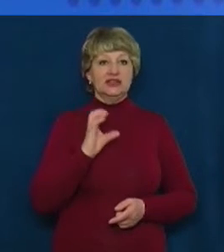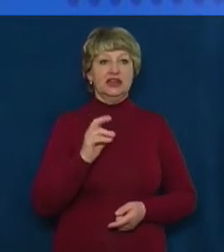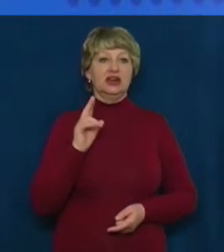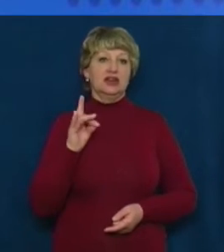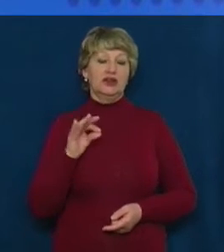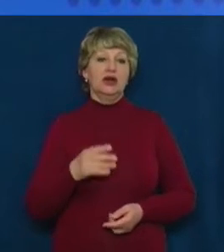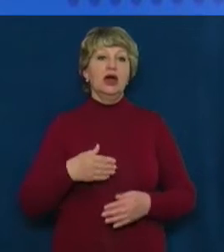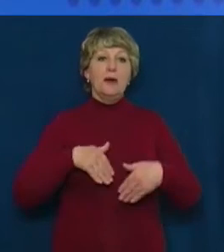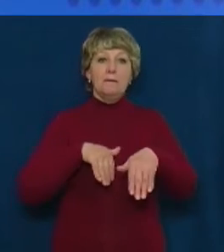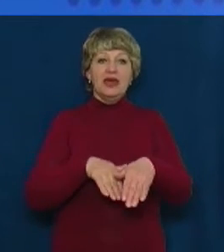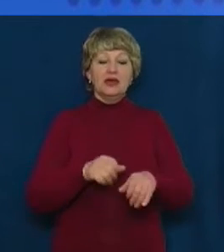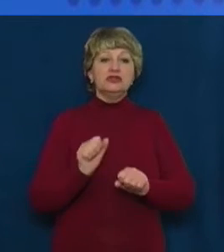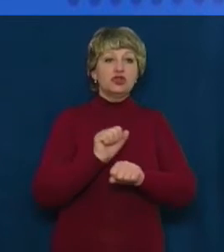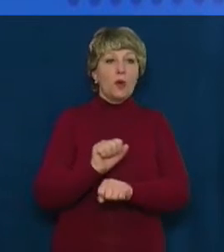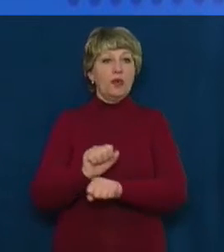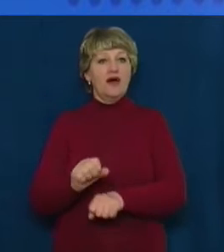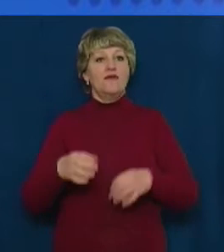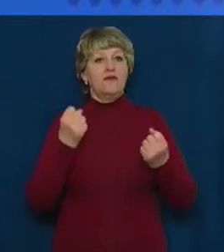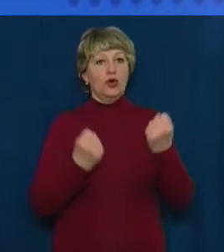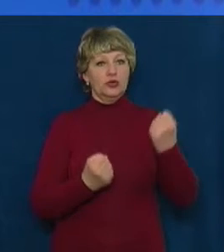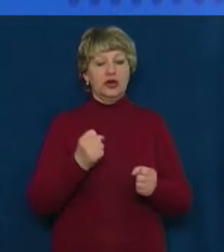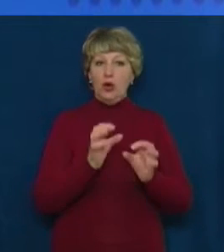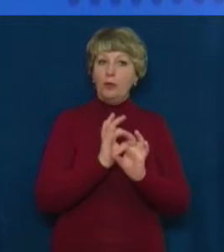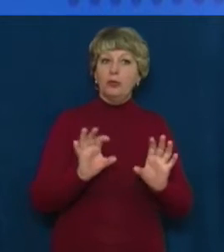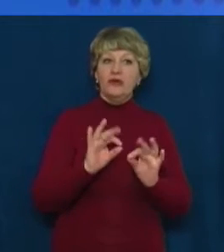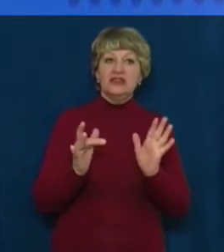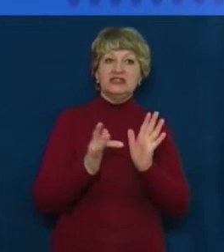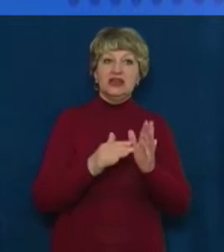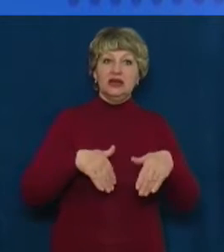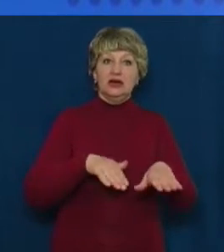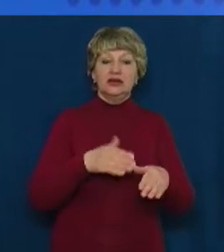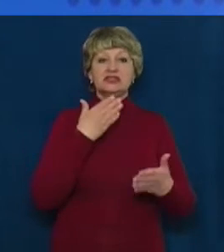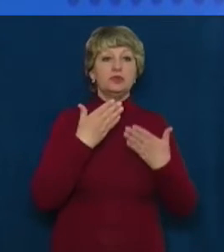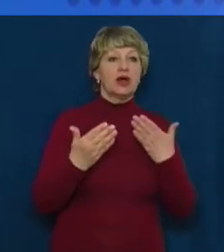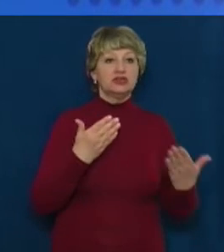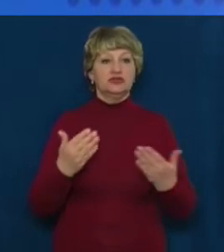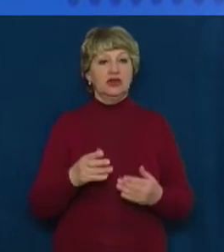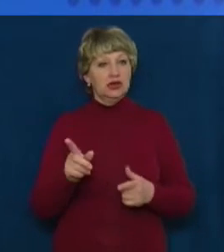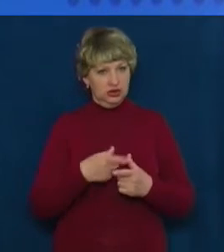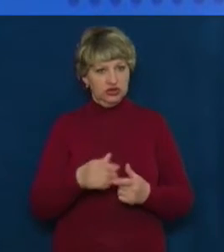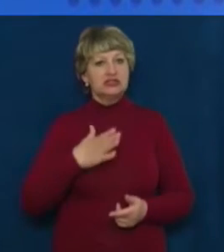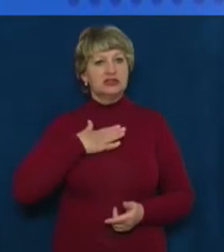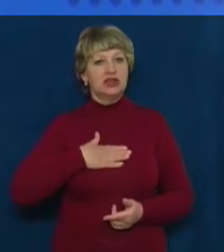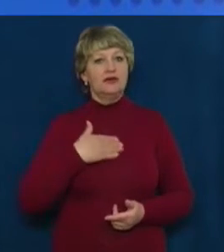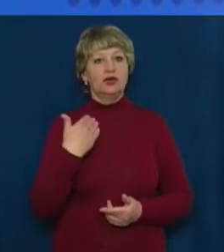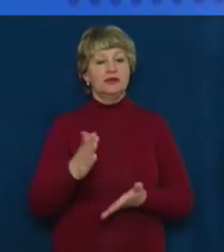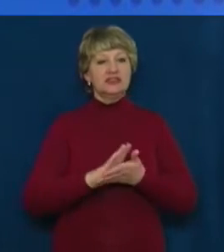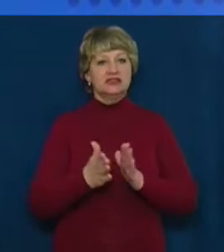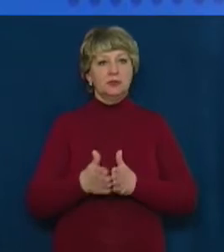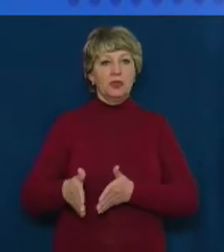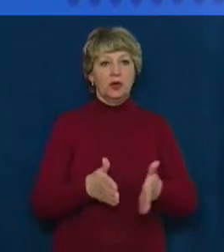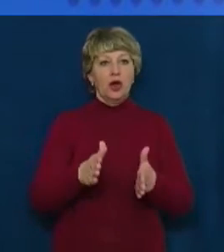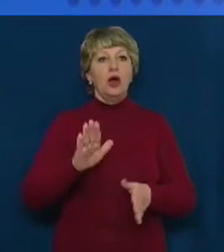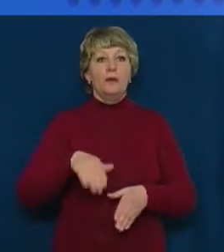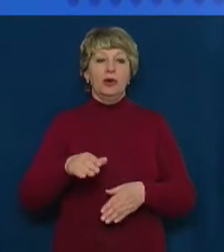Мітингувальники зупиняли водіїв, пояснювали мету акції, запитували їх, чи задоволені вони станом автошляхів. Потім